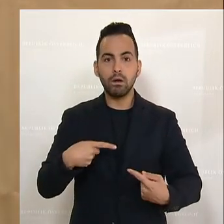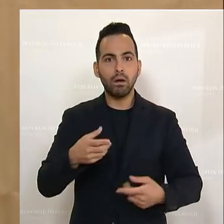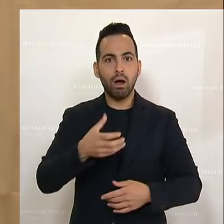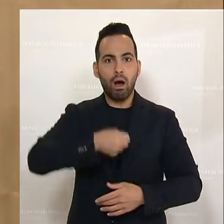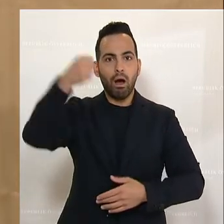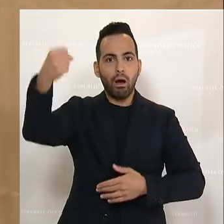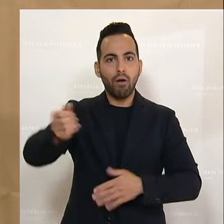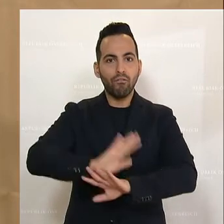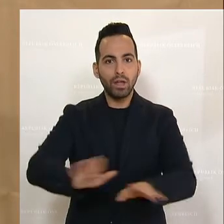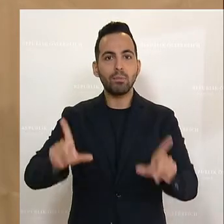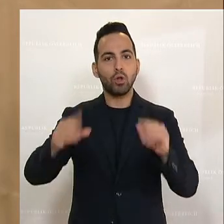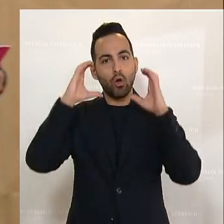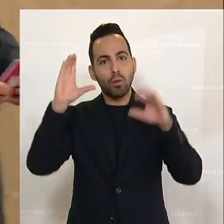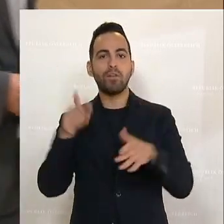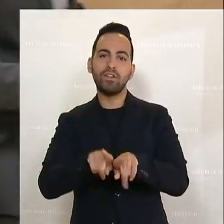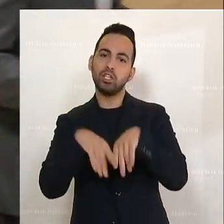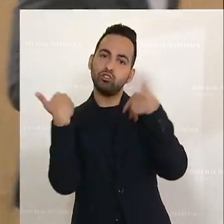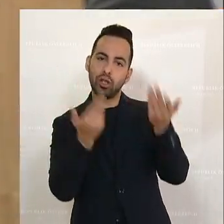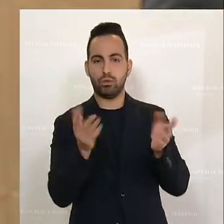ihm auch einen Gefallen haben. Dankeschön.